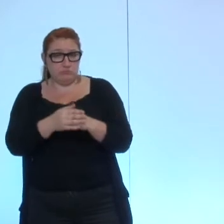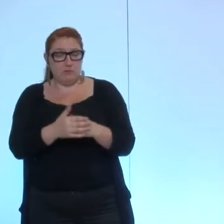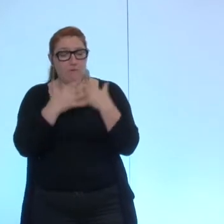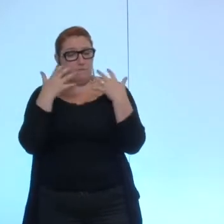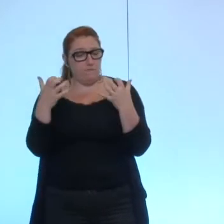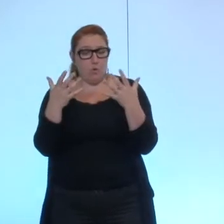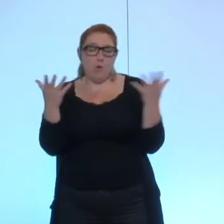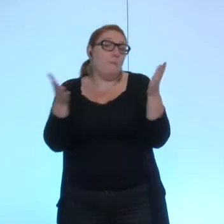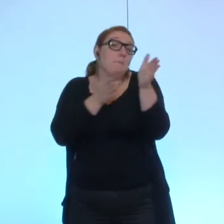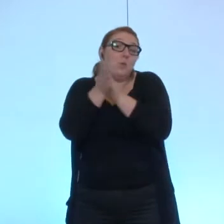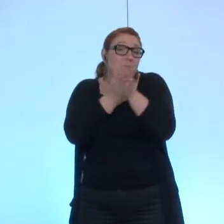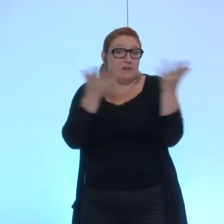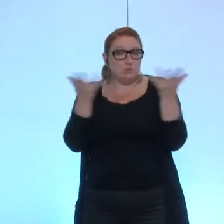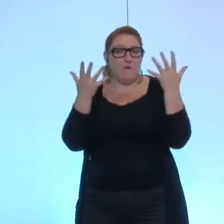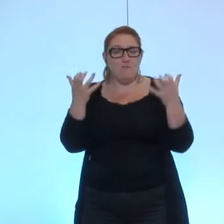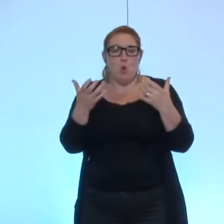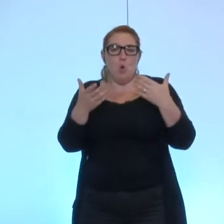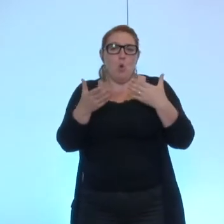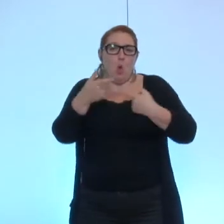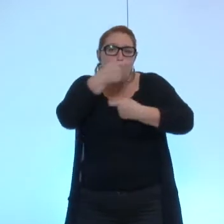redynamiser le commerce de proximité